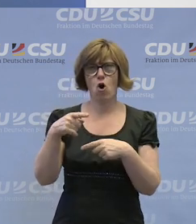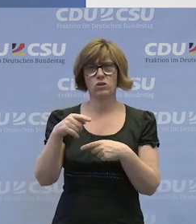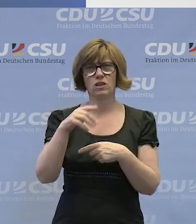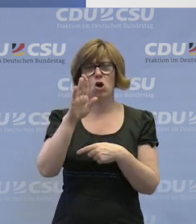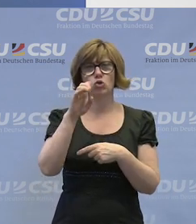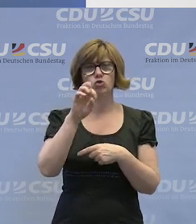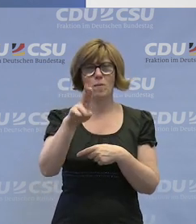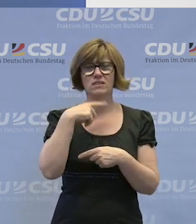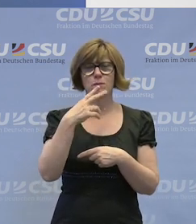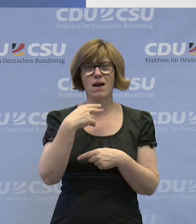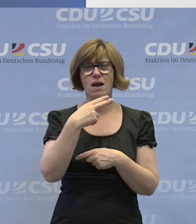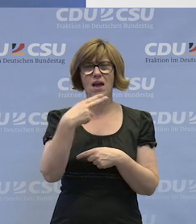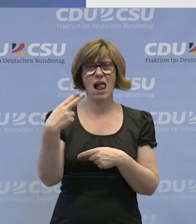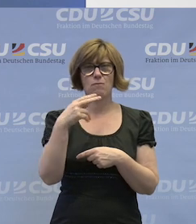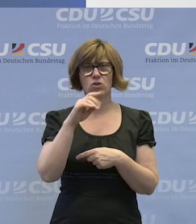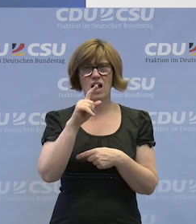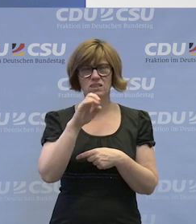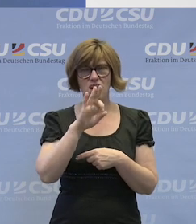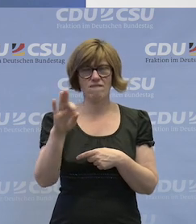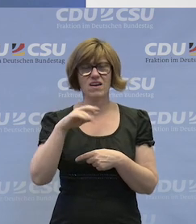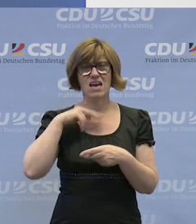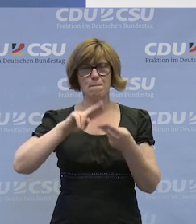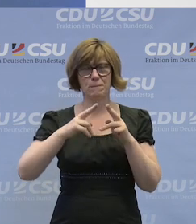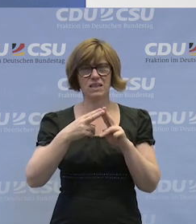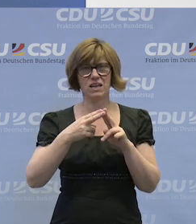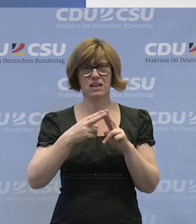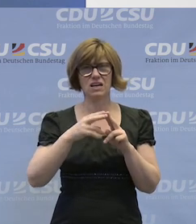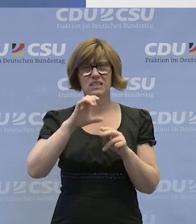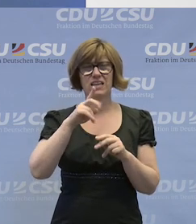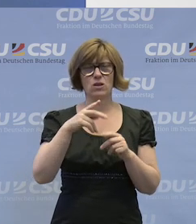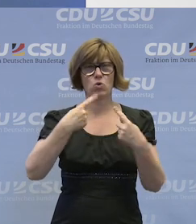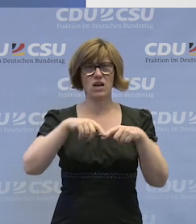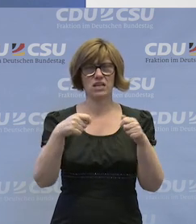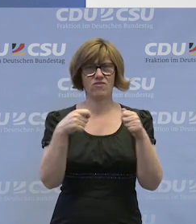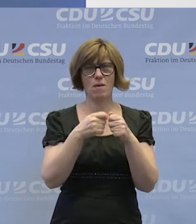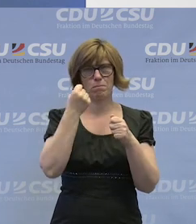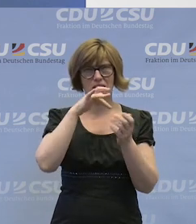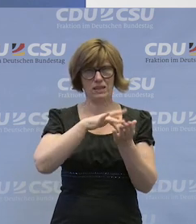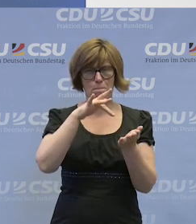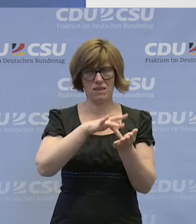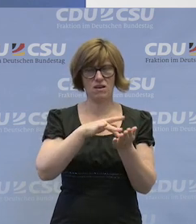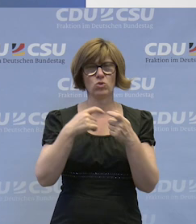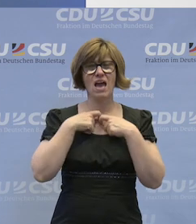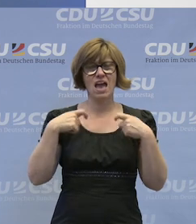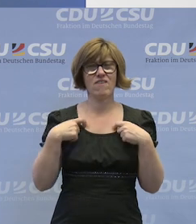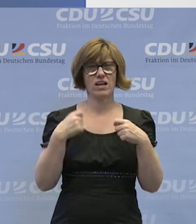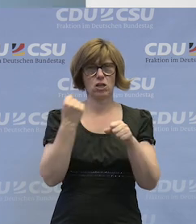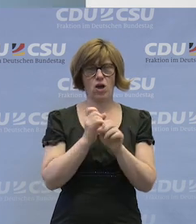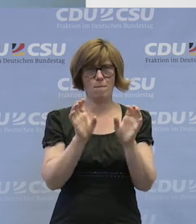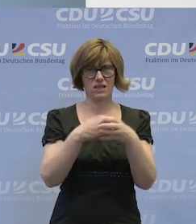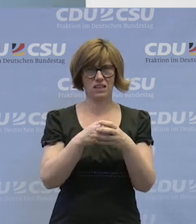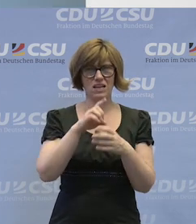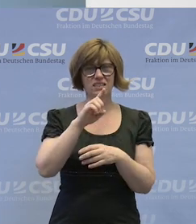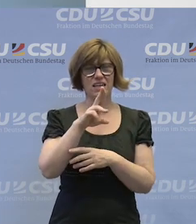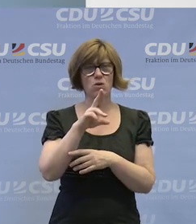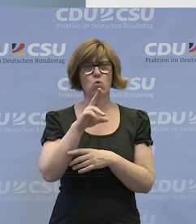zweimal gesagt hat. Mein Name ist Helmut Ratzkopf. Ich bin Mitglied des CDU-Kreisverbandes Berlin-Mitte und des Evangelischen Arbeitskreises der